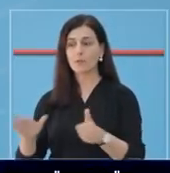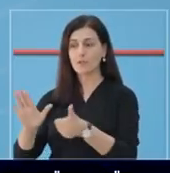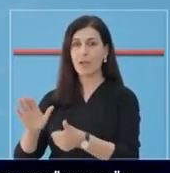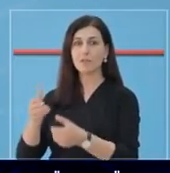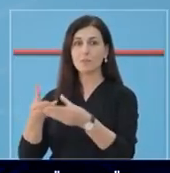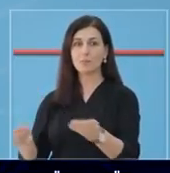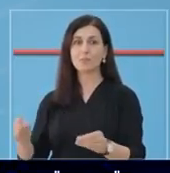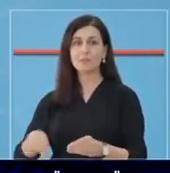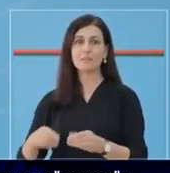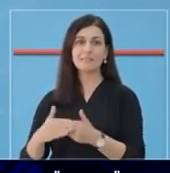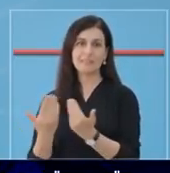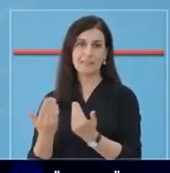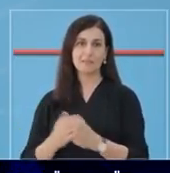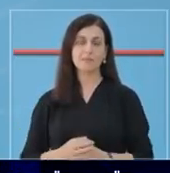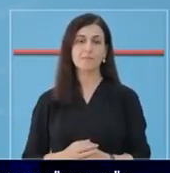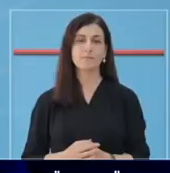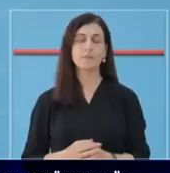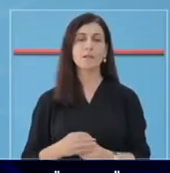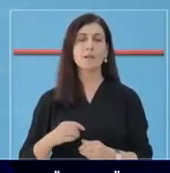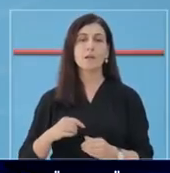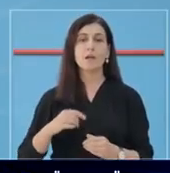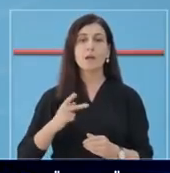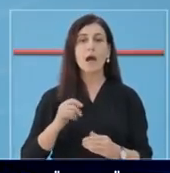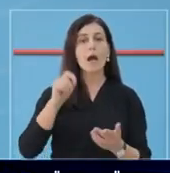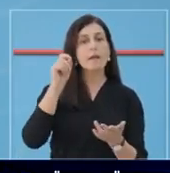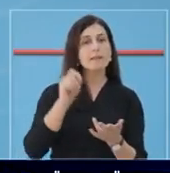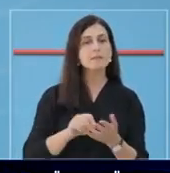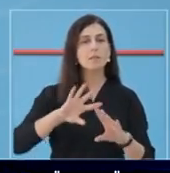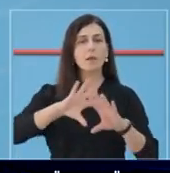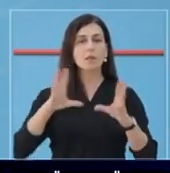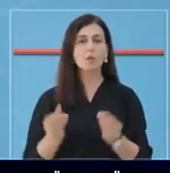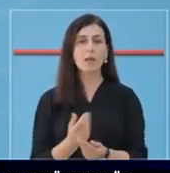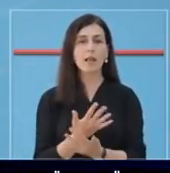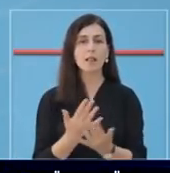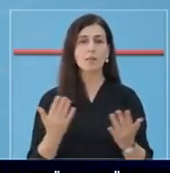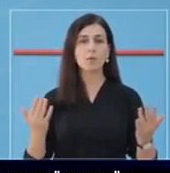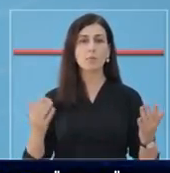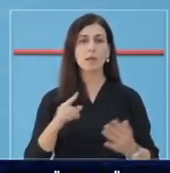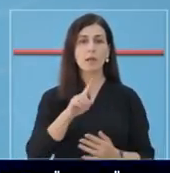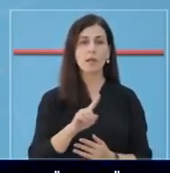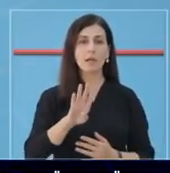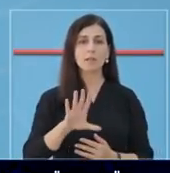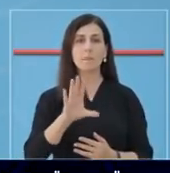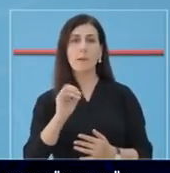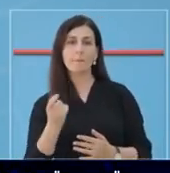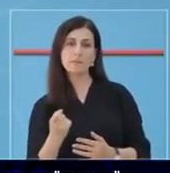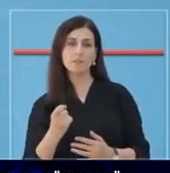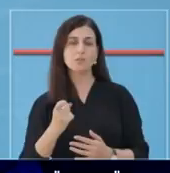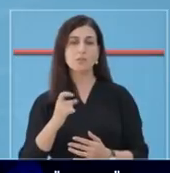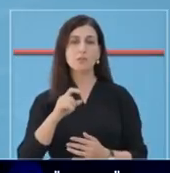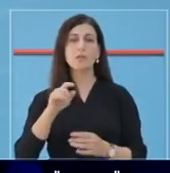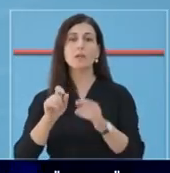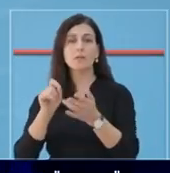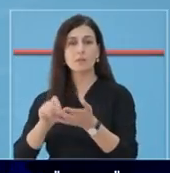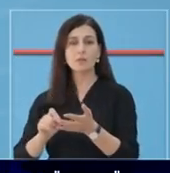raste janë shëruar në 24 orve të fundit. Nga fillimi epidemis, janë kryer 14.500 testime molekulare